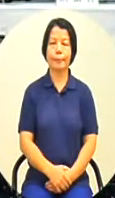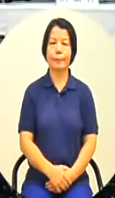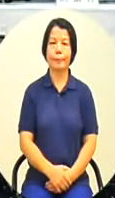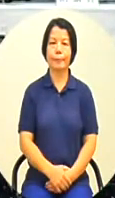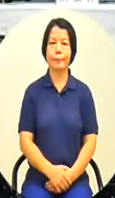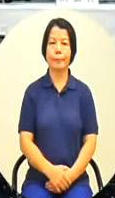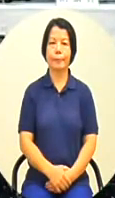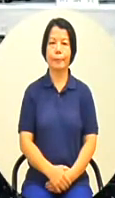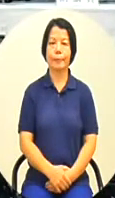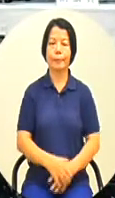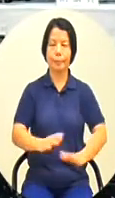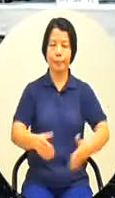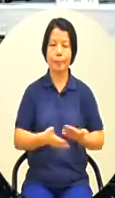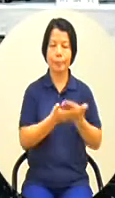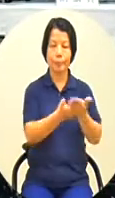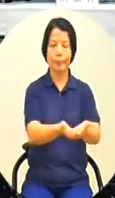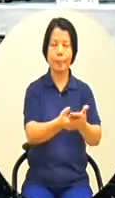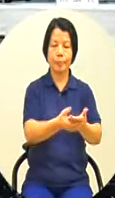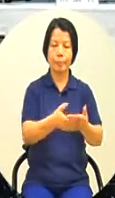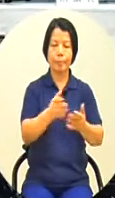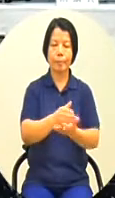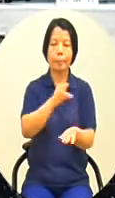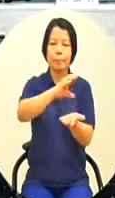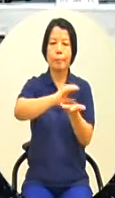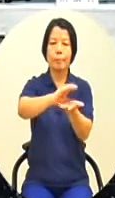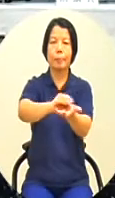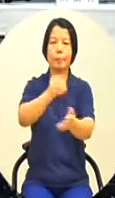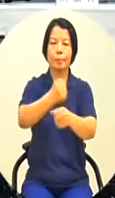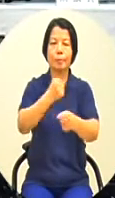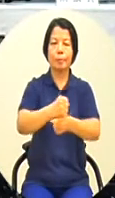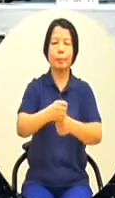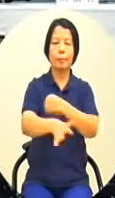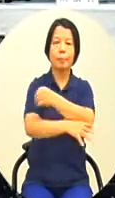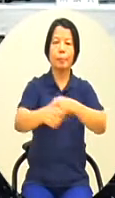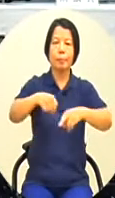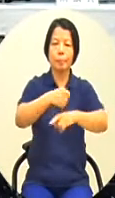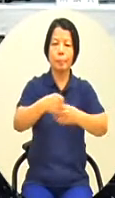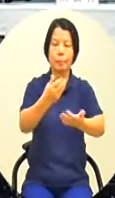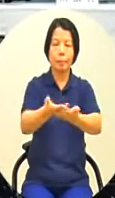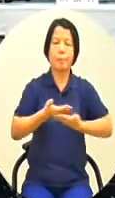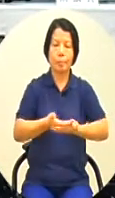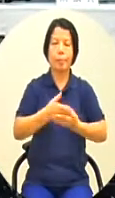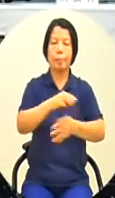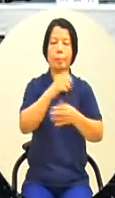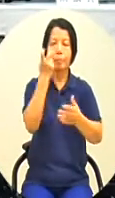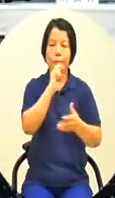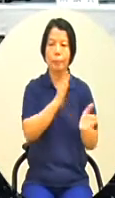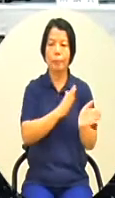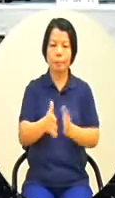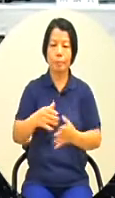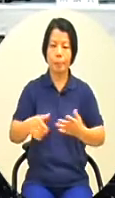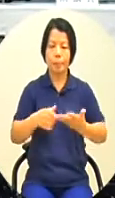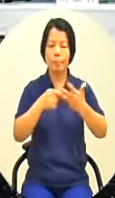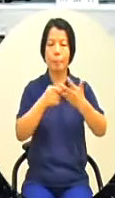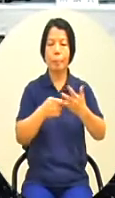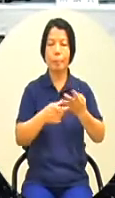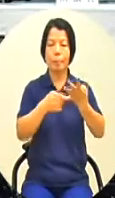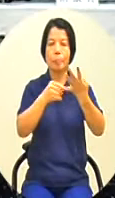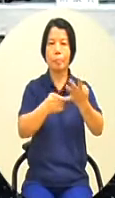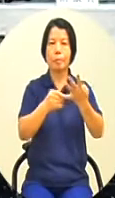佳東局所送的高雄市停車作業基金收支管理及運用自治條例第4條的修正